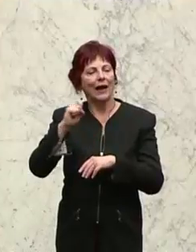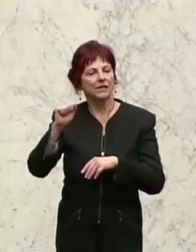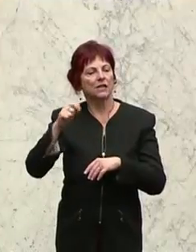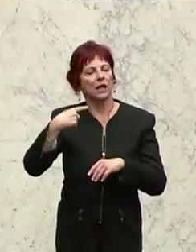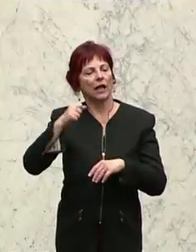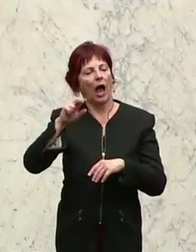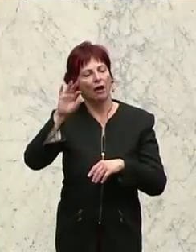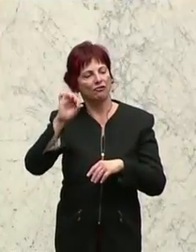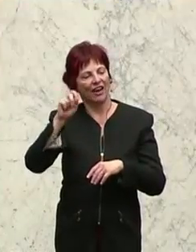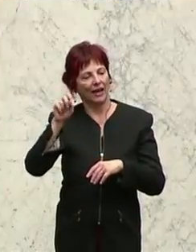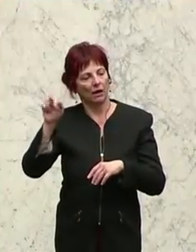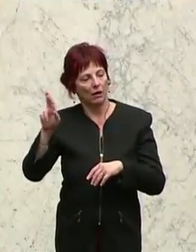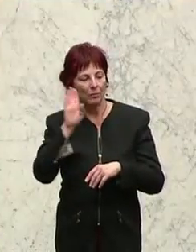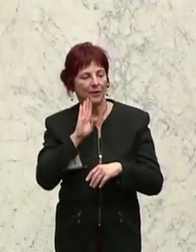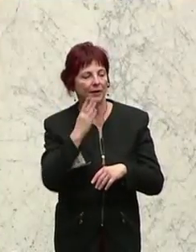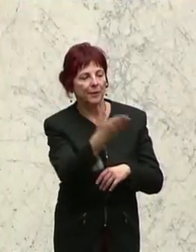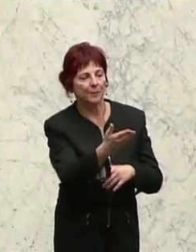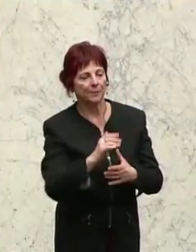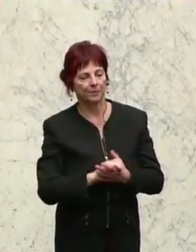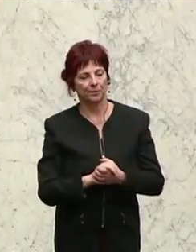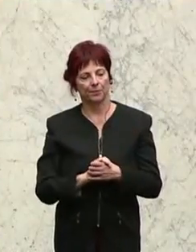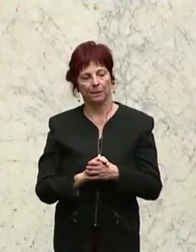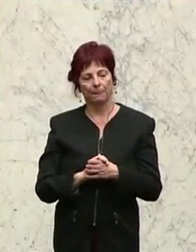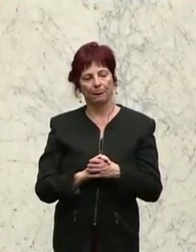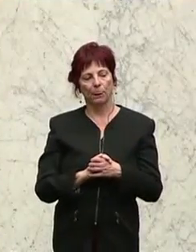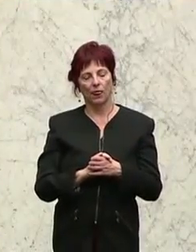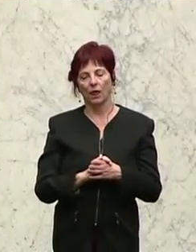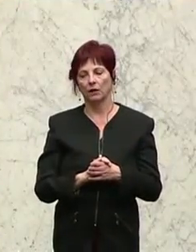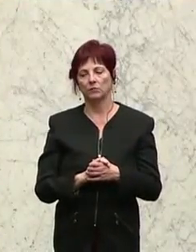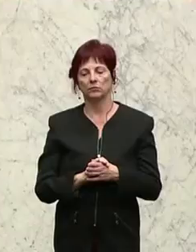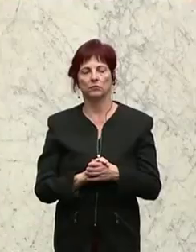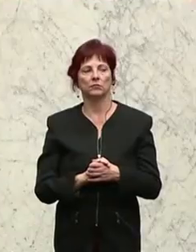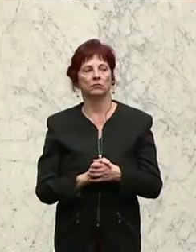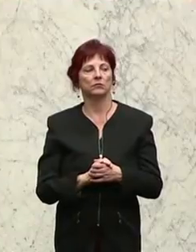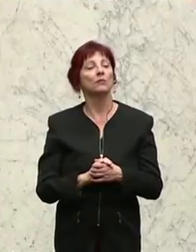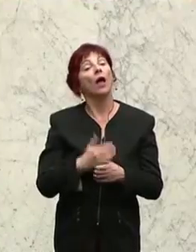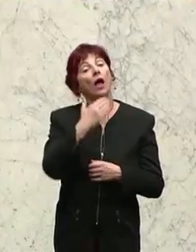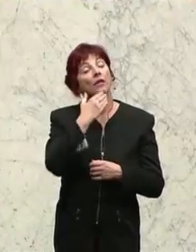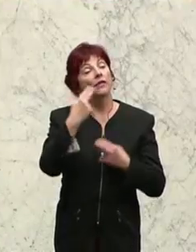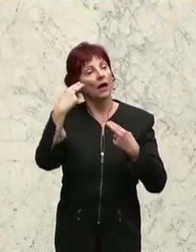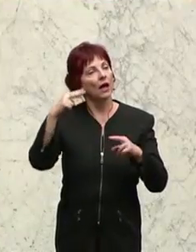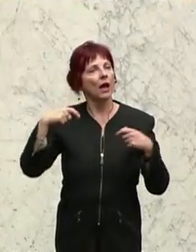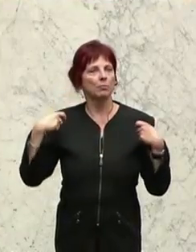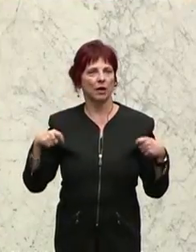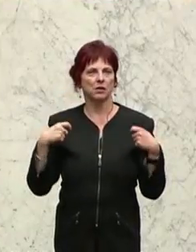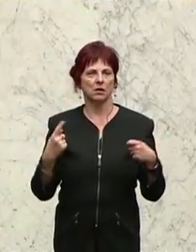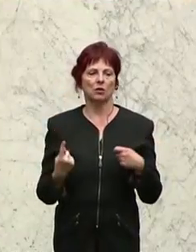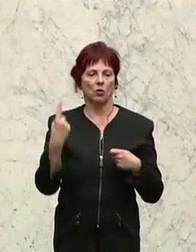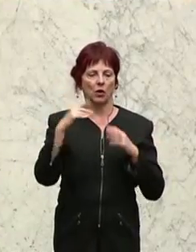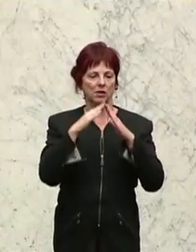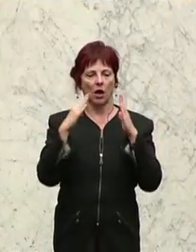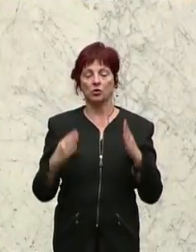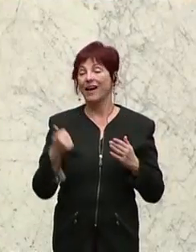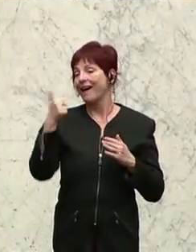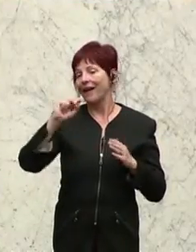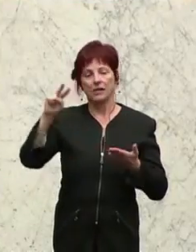Axel Kassecker von der FPÖ ist als nächster am Wort. ist Sprecher für die Geschäftsordnung. Danke Herr Präsident, hohes Haus. Erste Lesung über